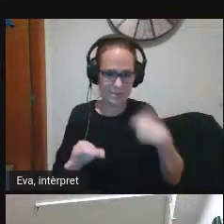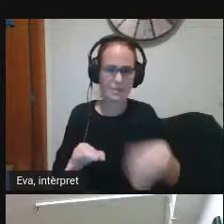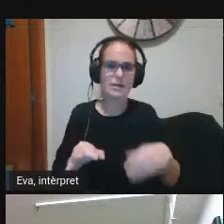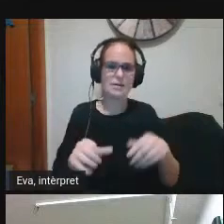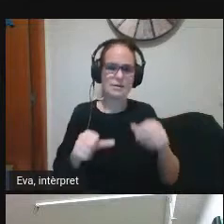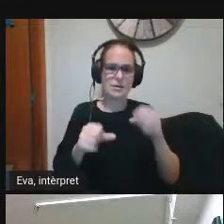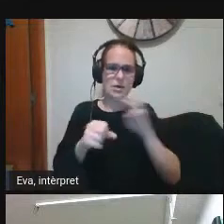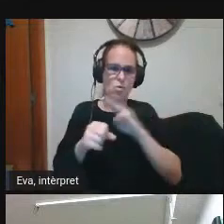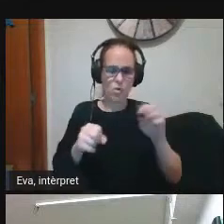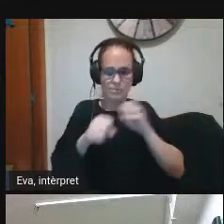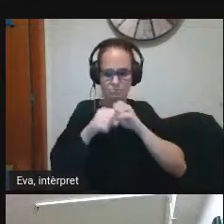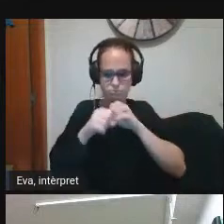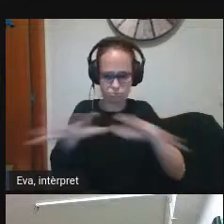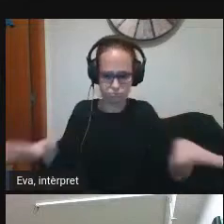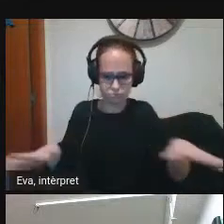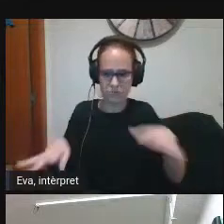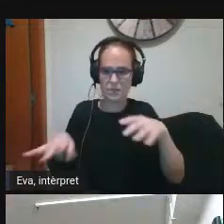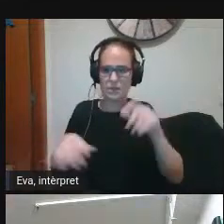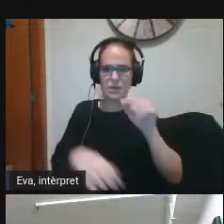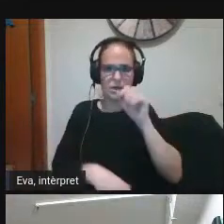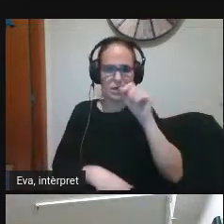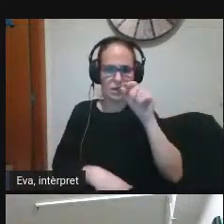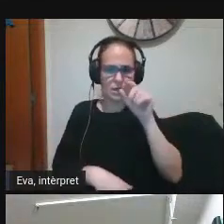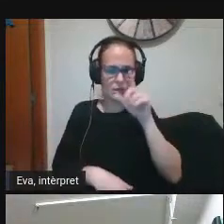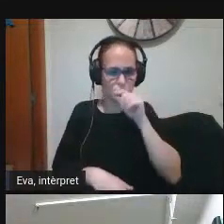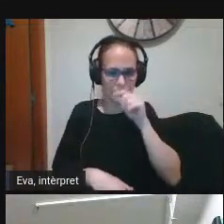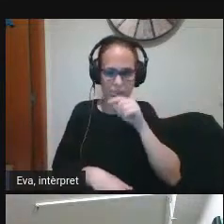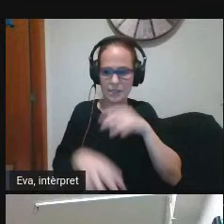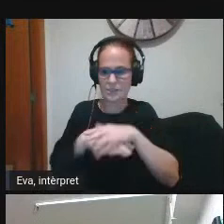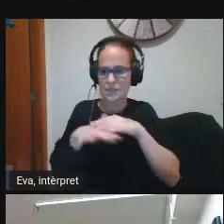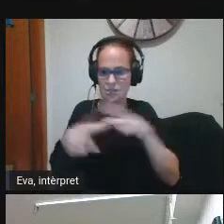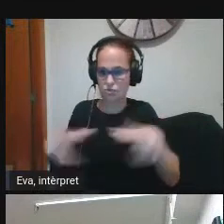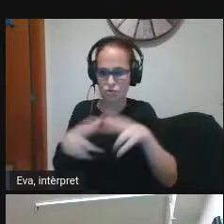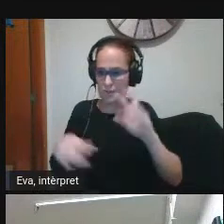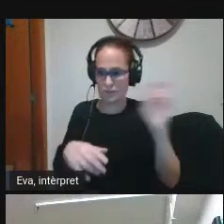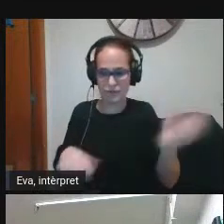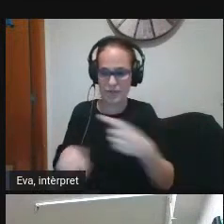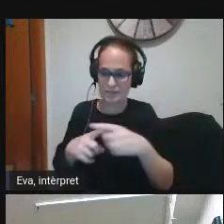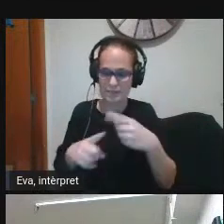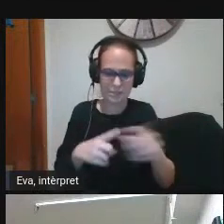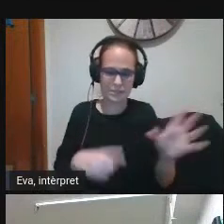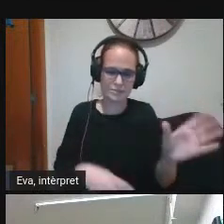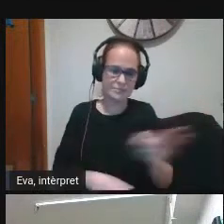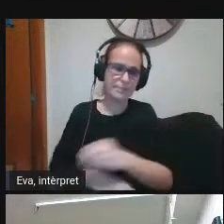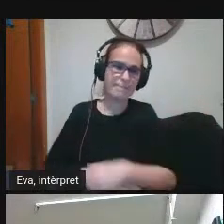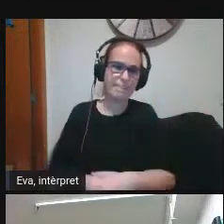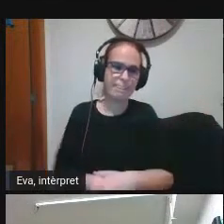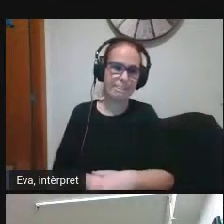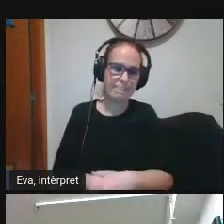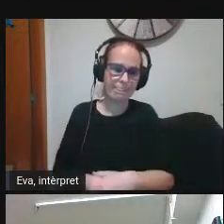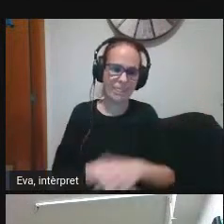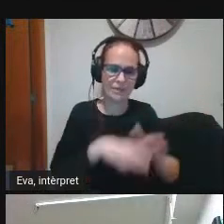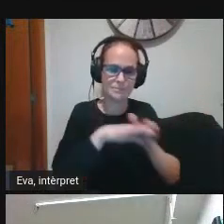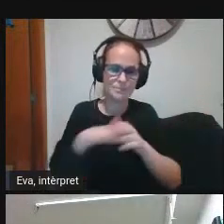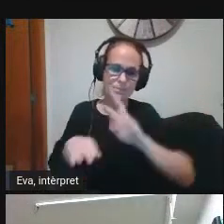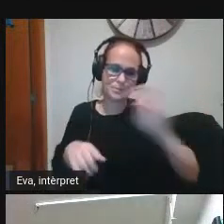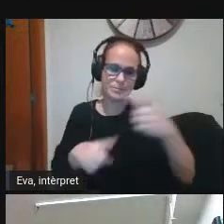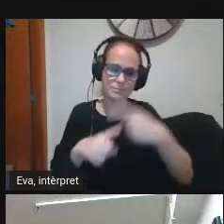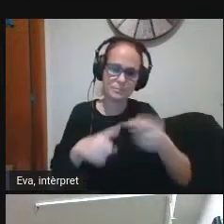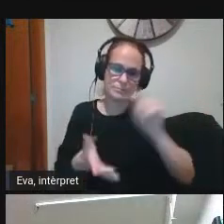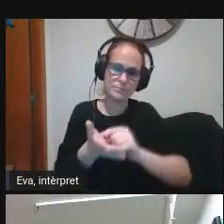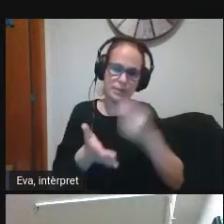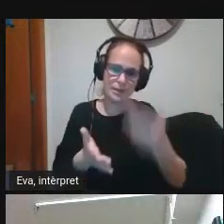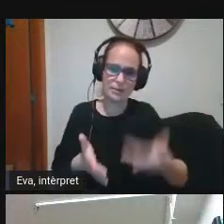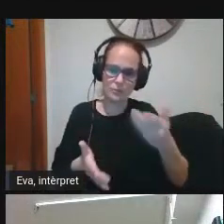través de la web del Twitter de les xarxes socials el butllet digital etcètera un altre punt que considerem clau seria